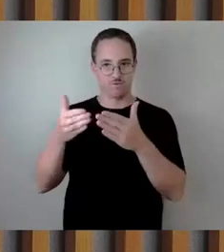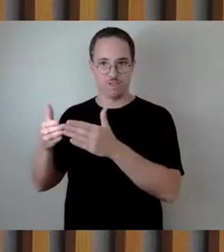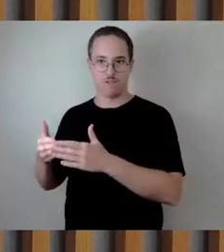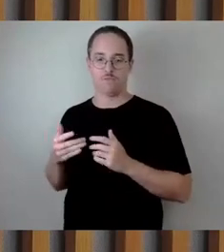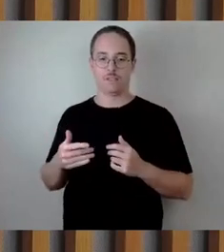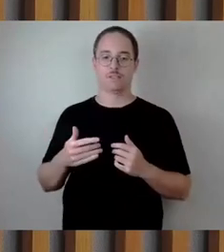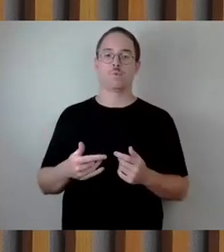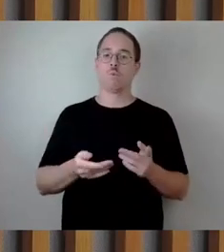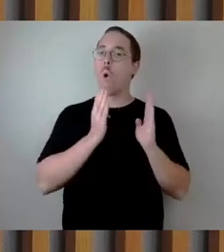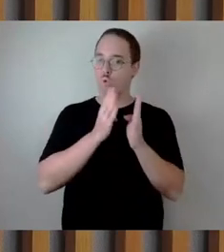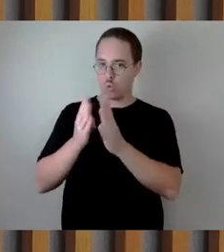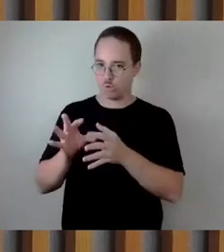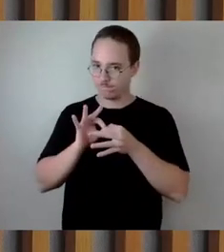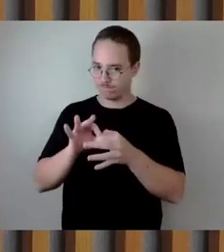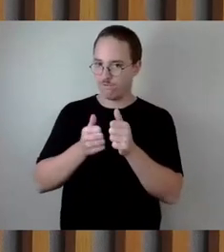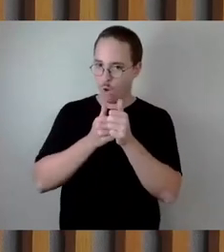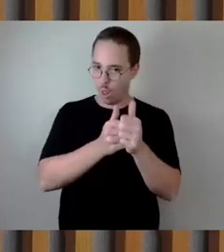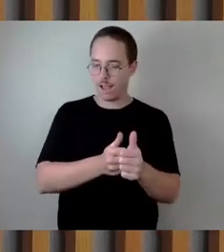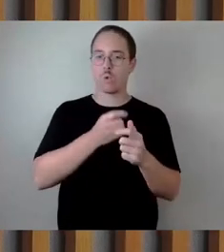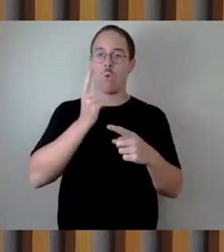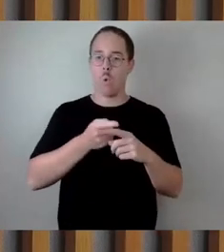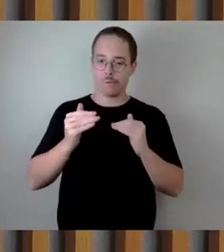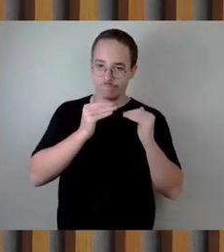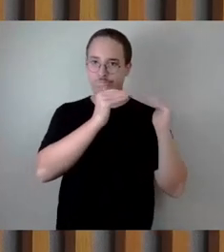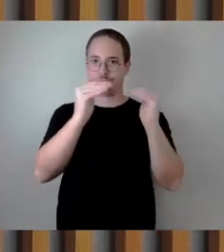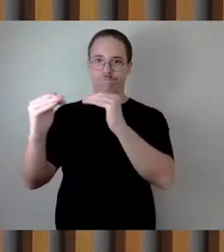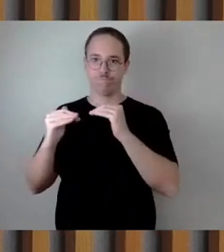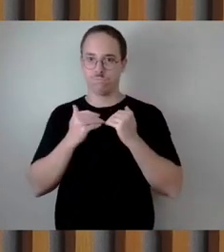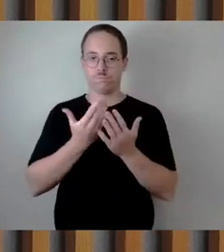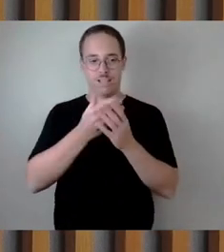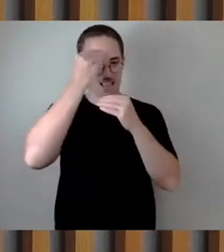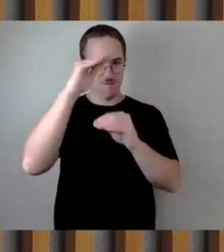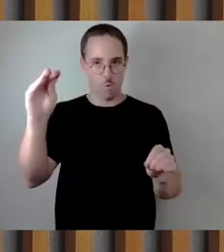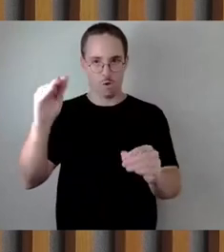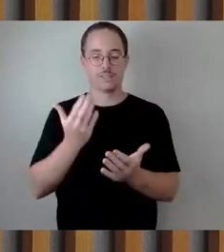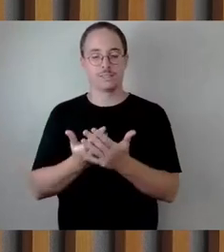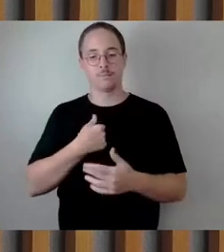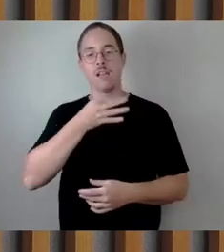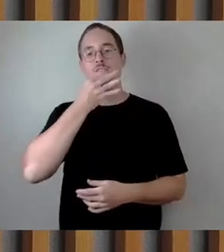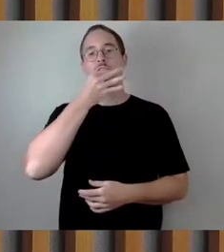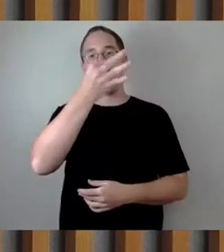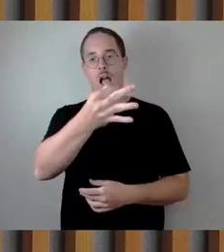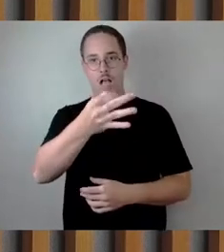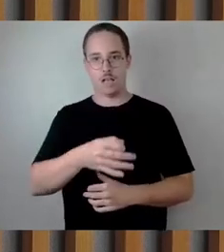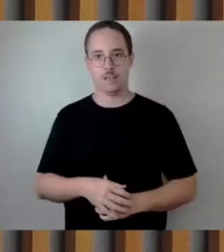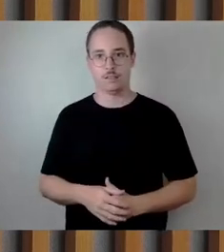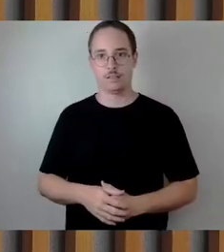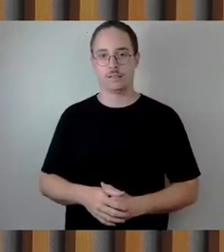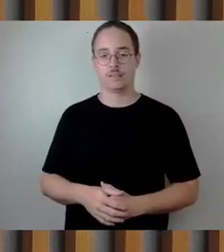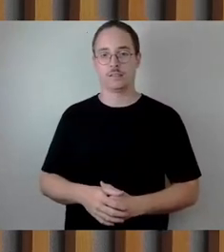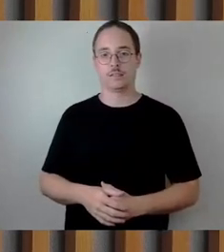informieren. Und deshalb stelle ich die folgende Frage, welche wesentlichen Einschnitte bzw.